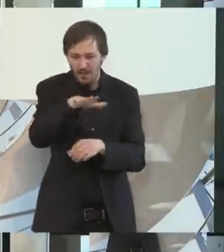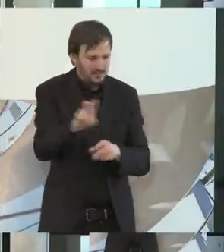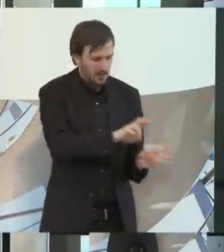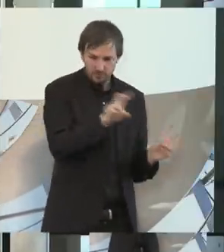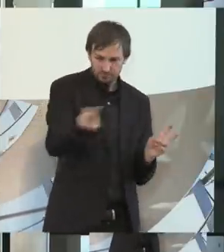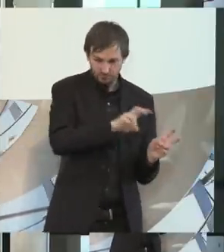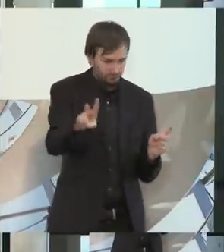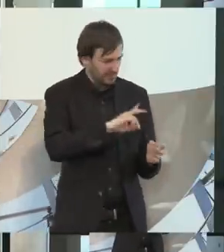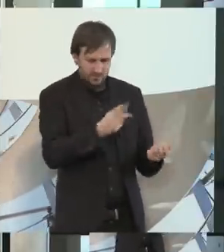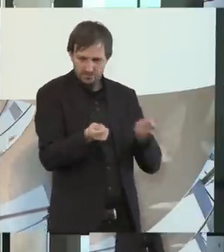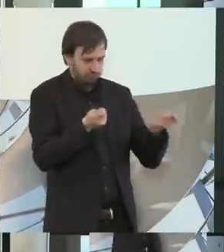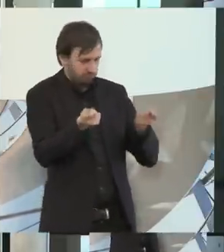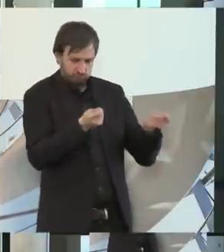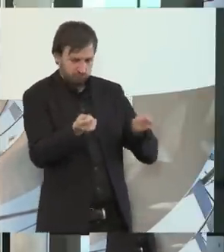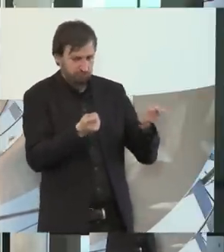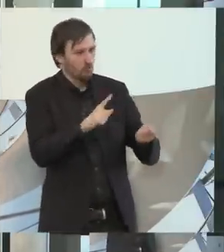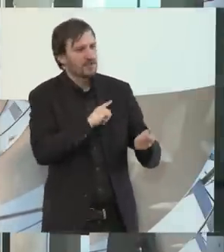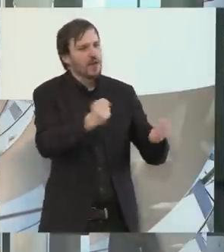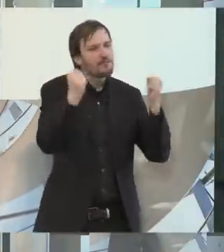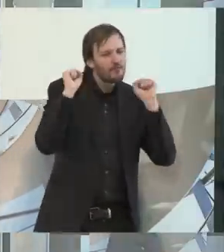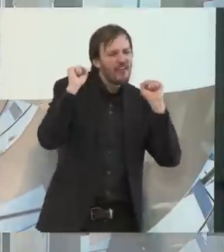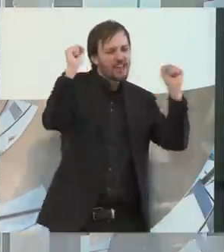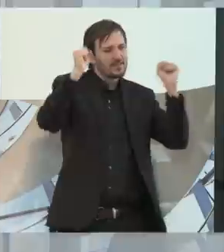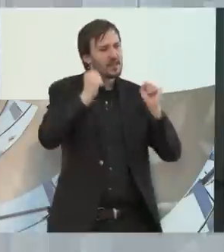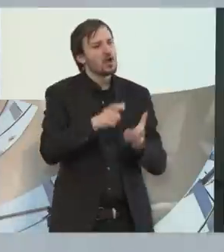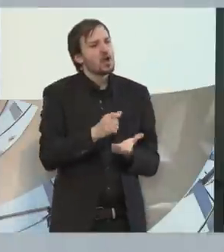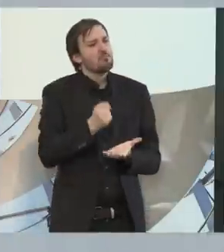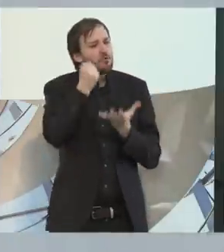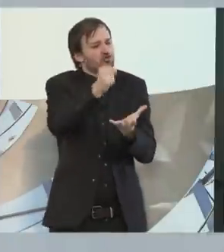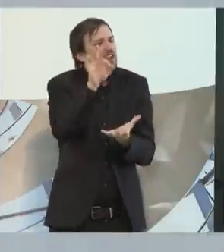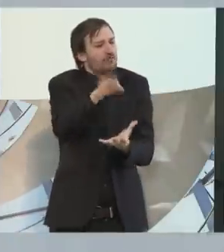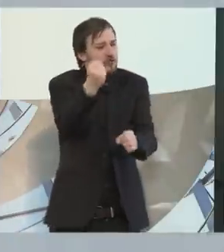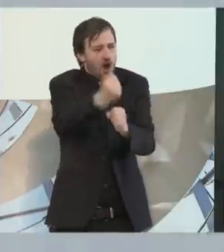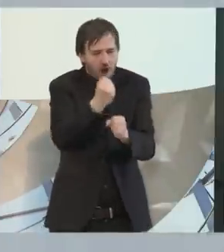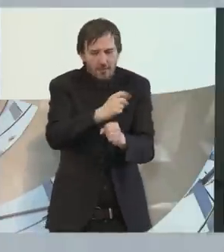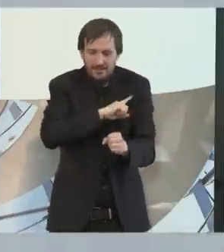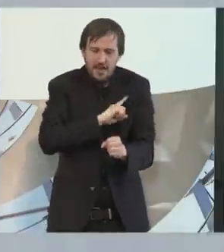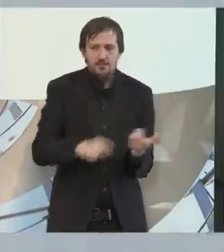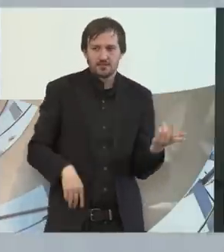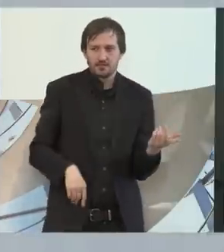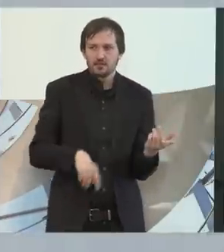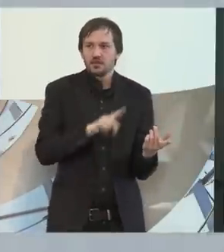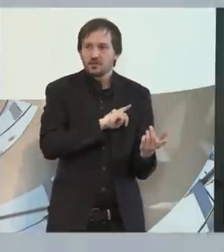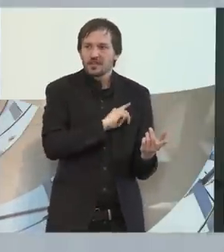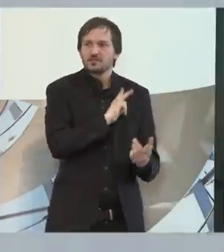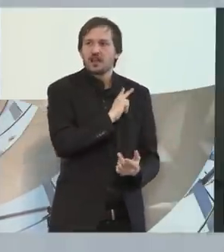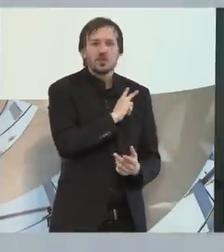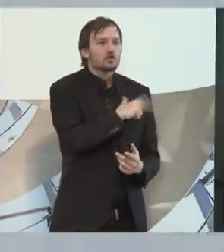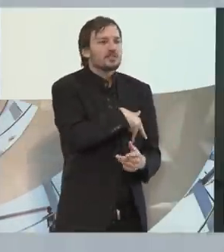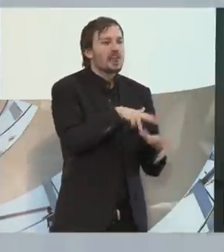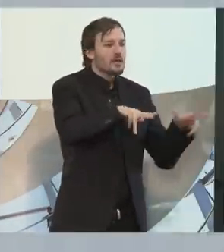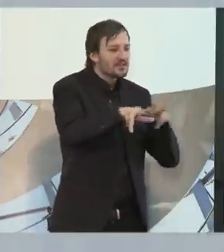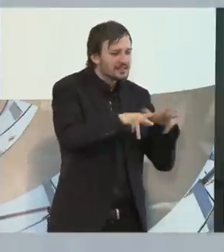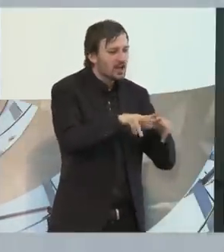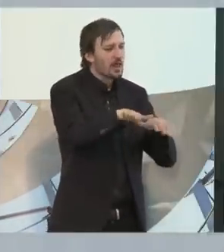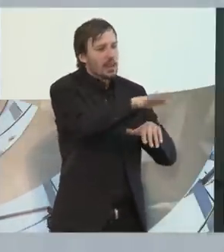und bin ein Fan geworden des Budgets für Arbeit. Ich begleite auch das Sozialministerium und den Landesbeauftragten